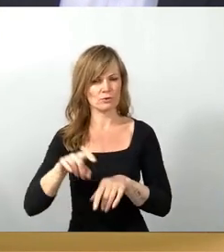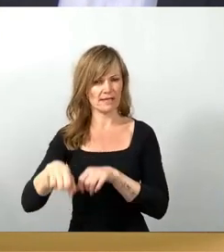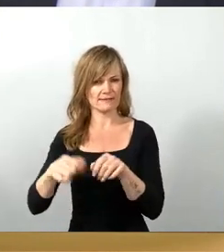Dresdner Elb.